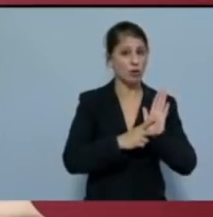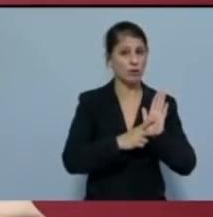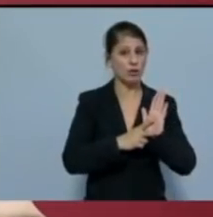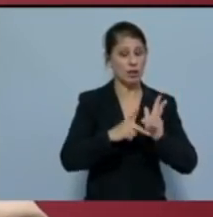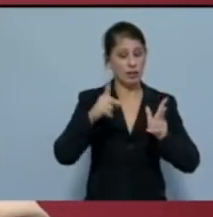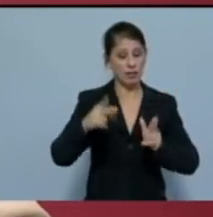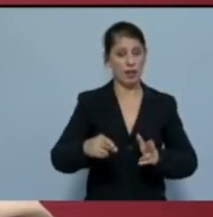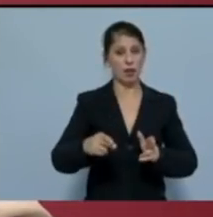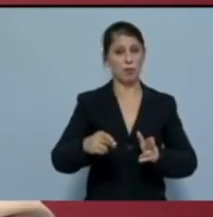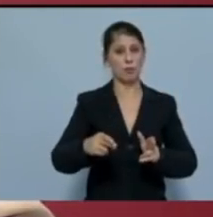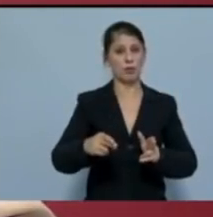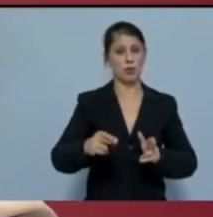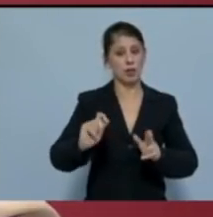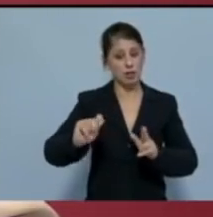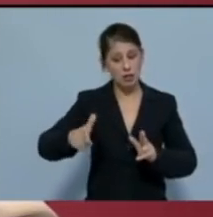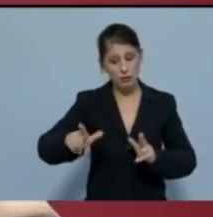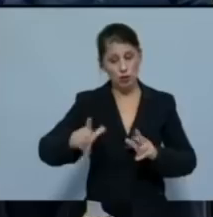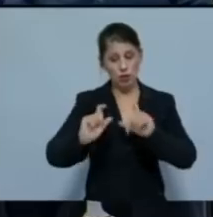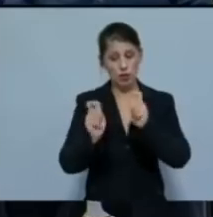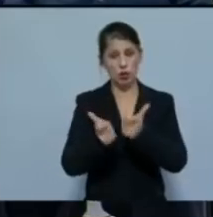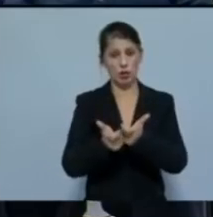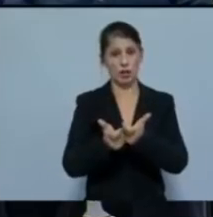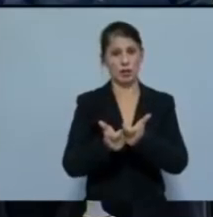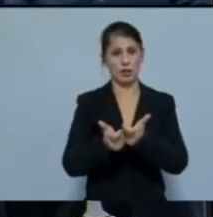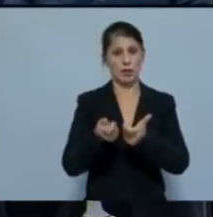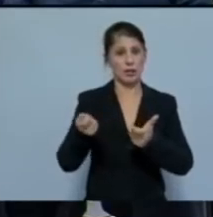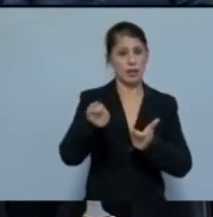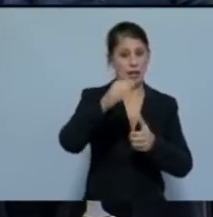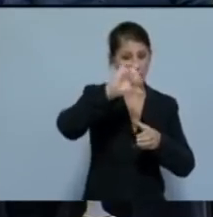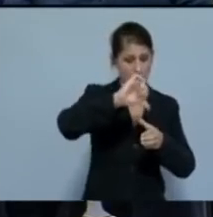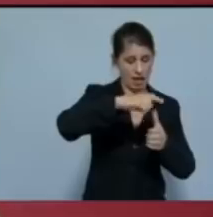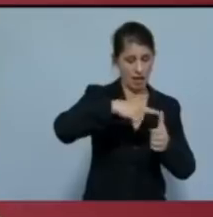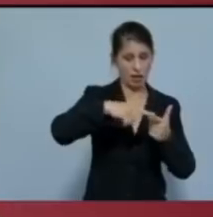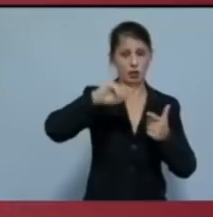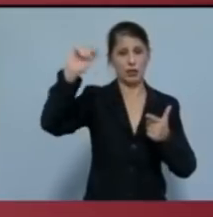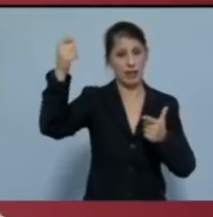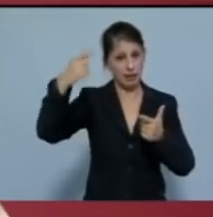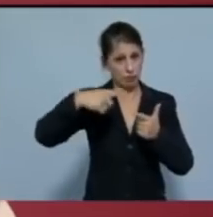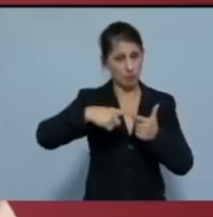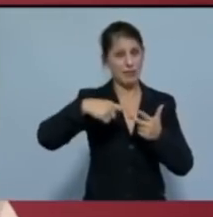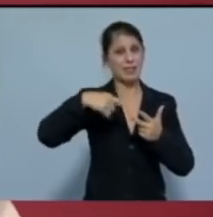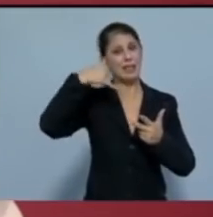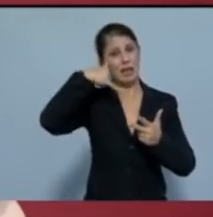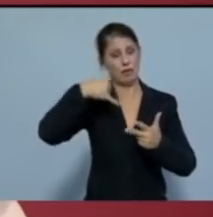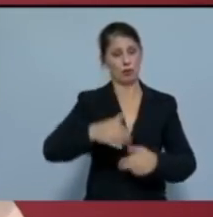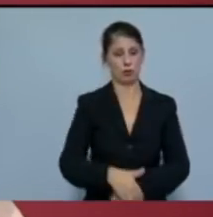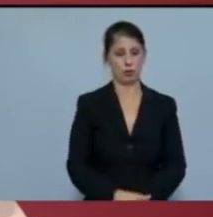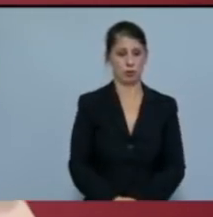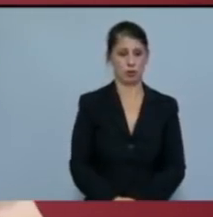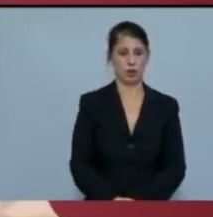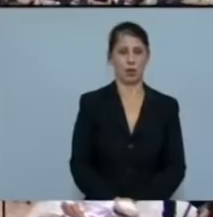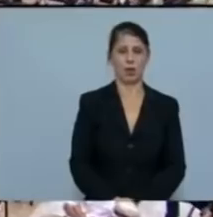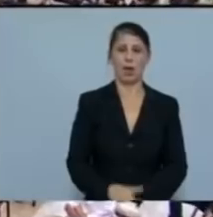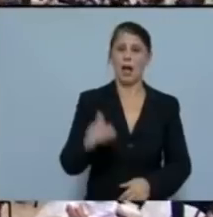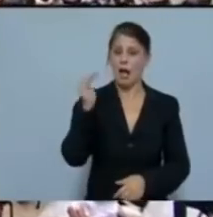διακοπής σε λαϊκές οικογένειες για χρέη σε νερό, σε ρεύμα, σε τηλέφωνο, την άμεση